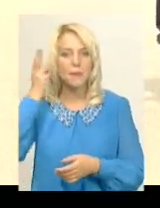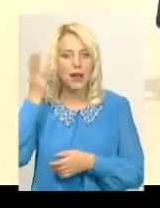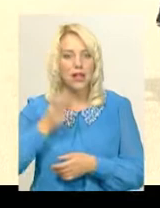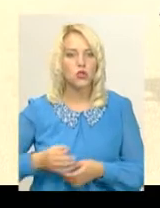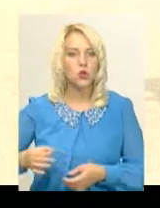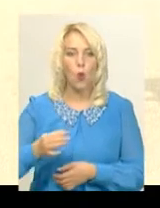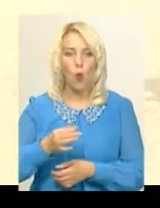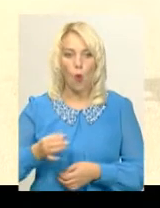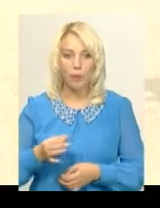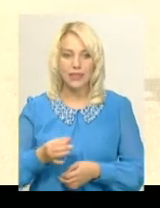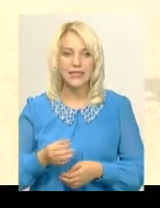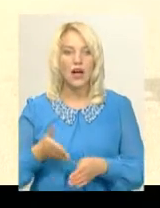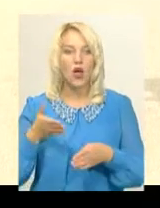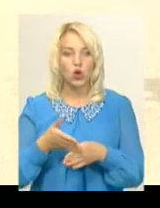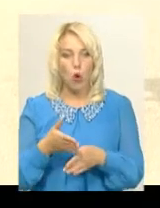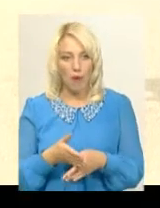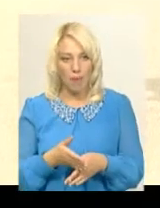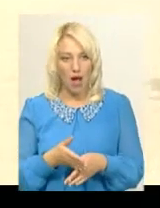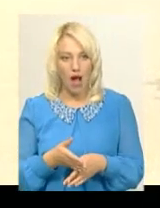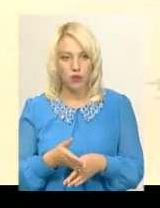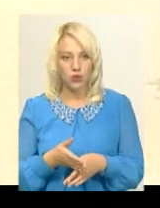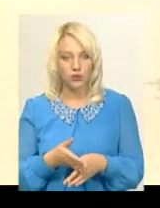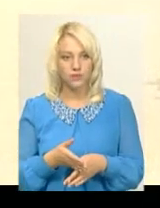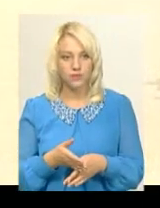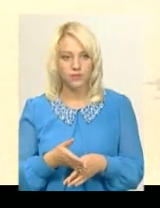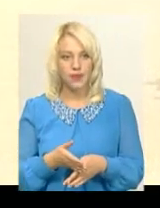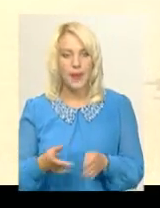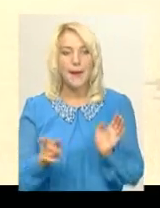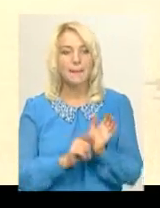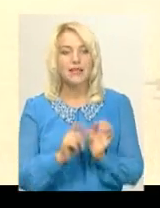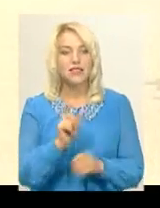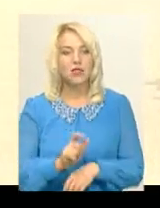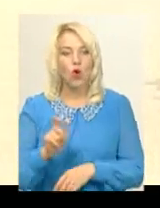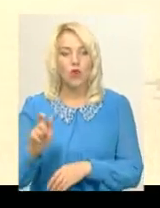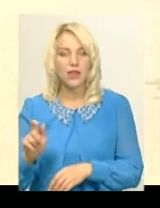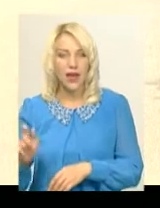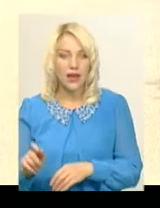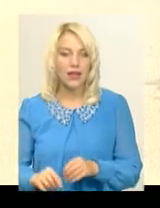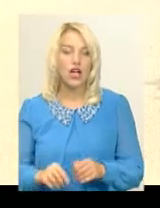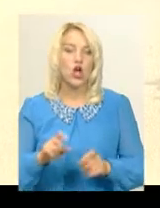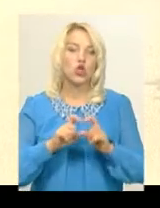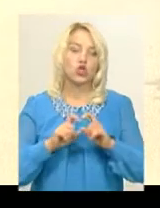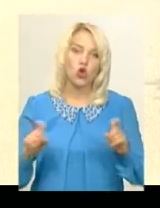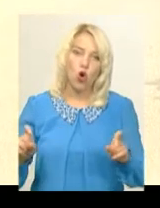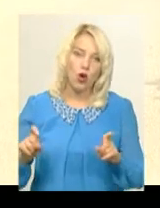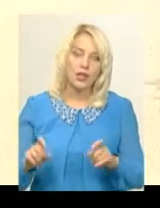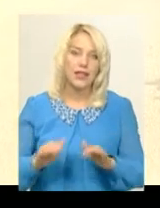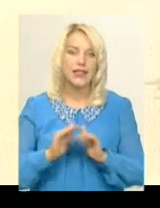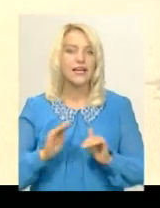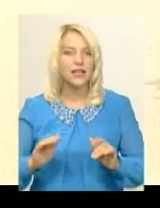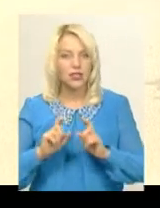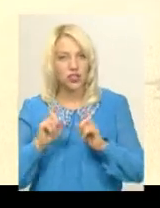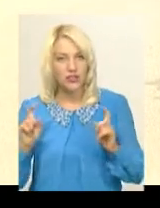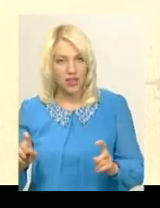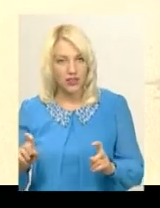Допомагають пенсіонери, школи, дитячі садки,